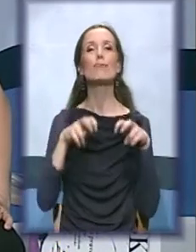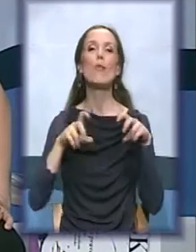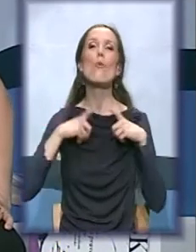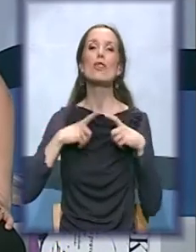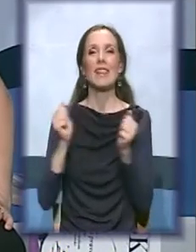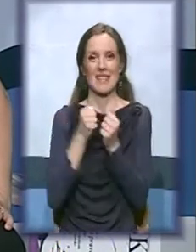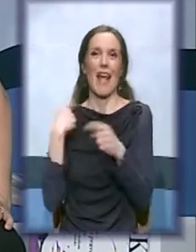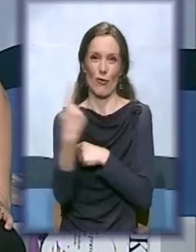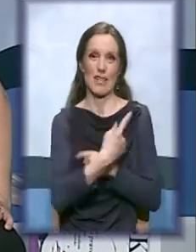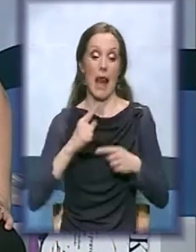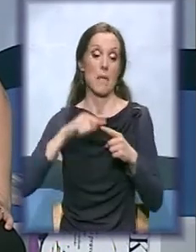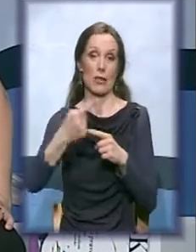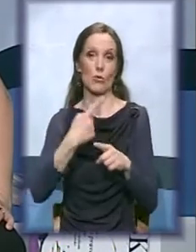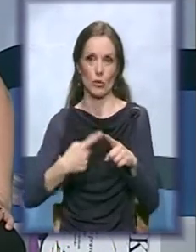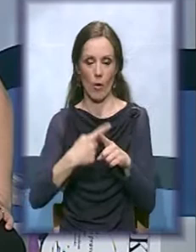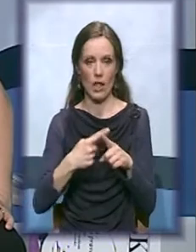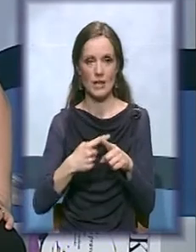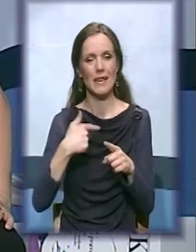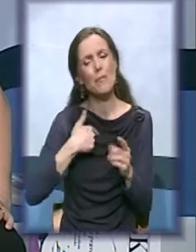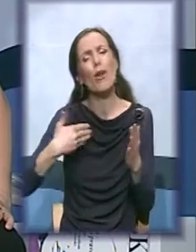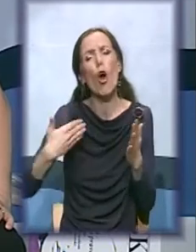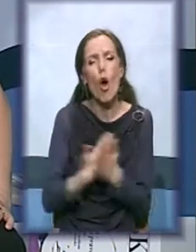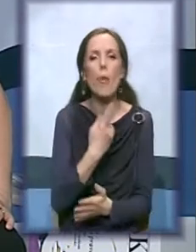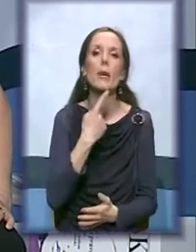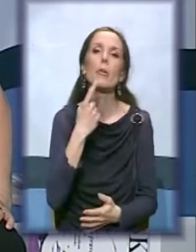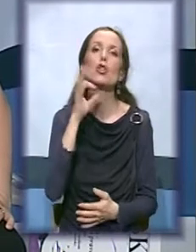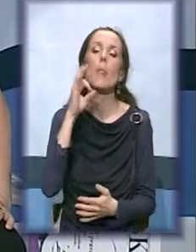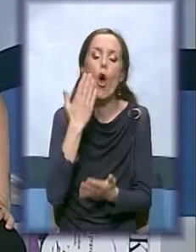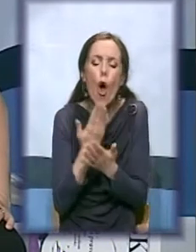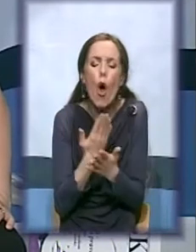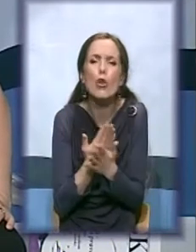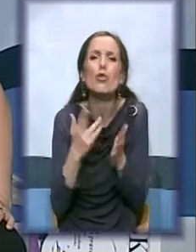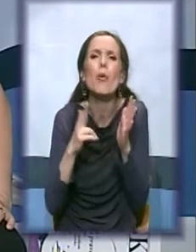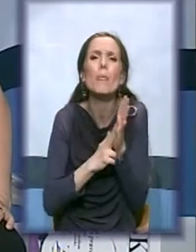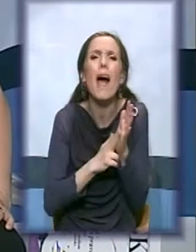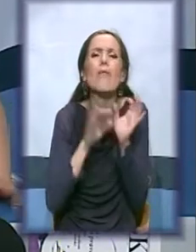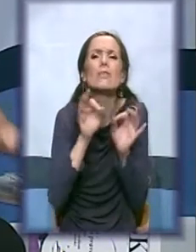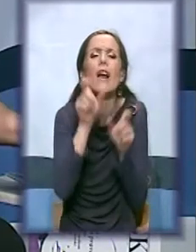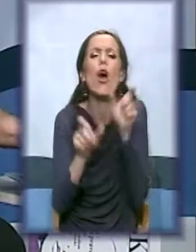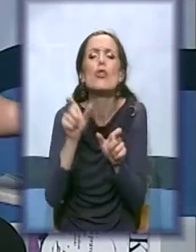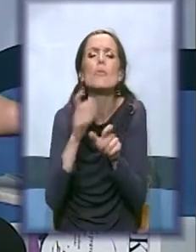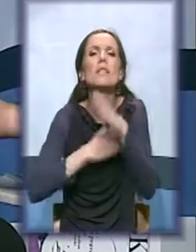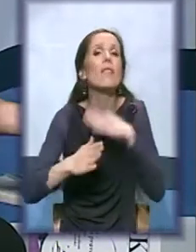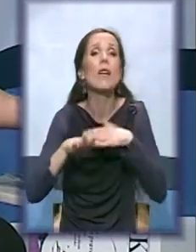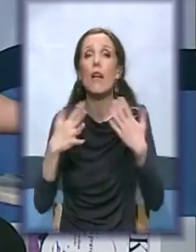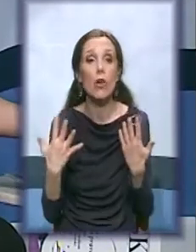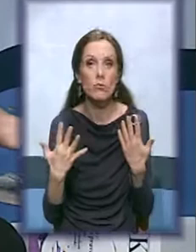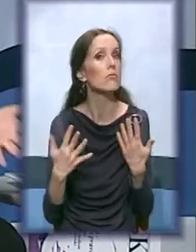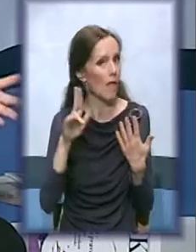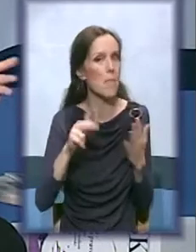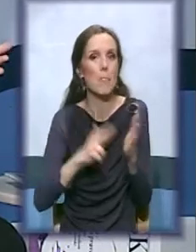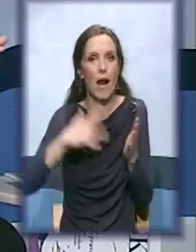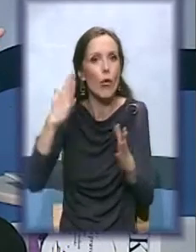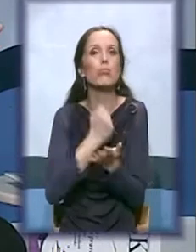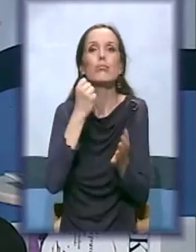sata i mi vam opet pričamo o onom osnovnom pravu svake osobe sa invaliditetom da ostvari sva prava kao i vi,